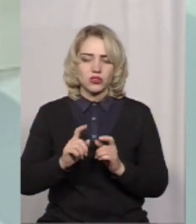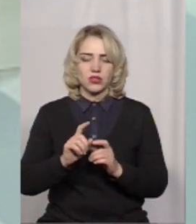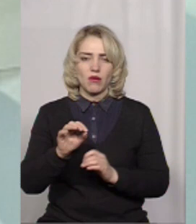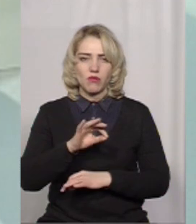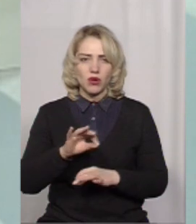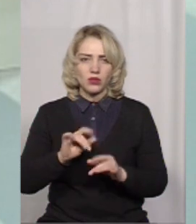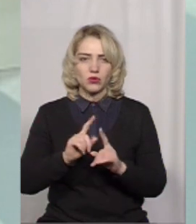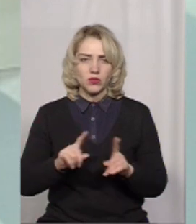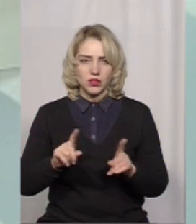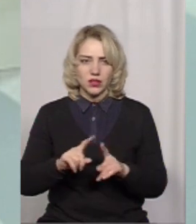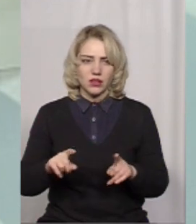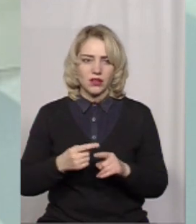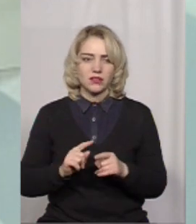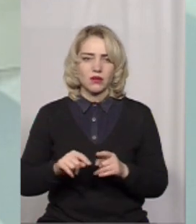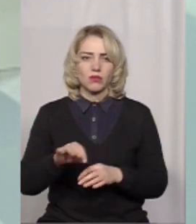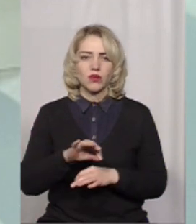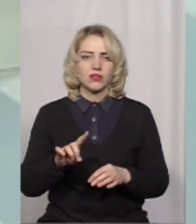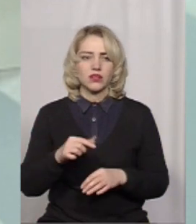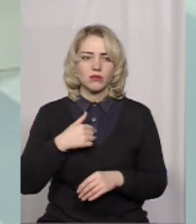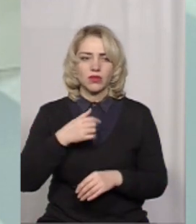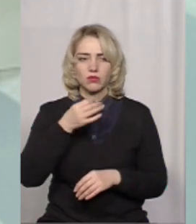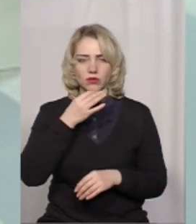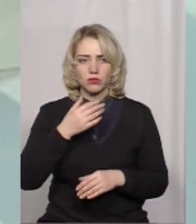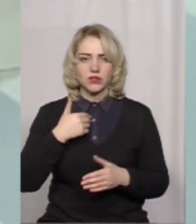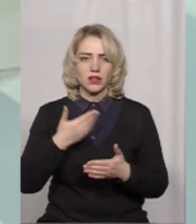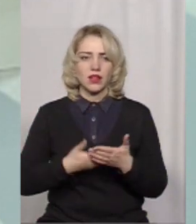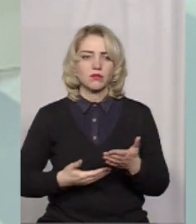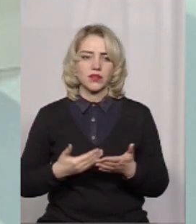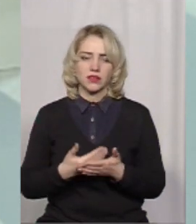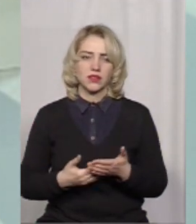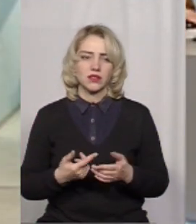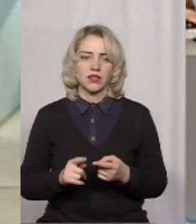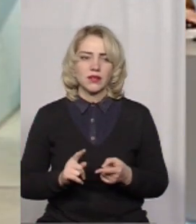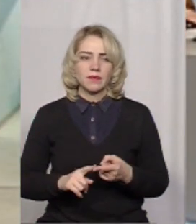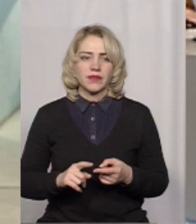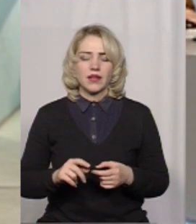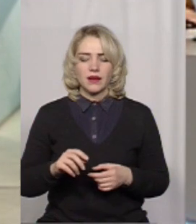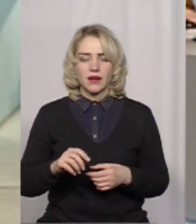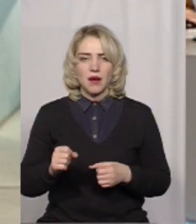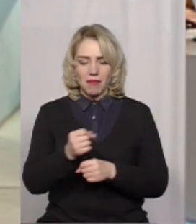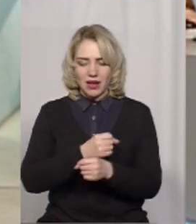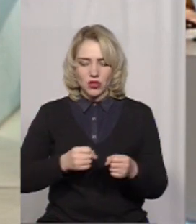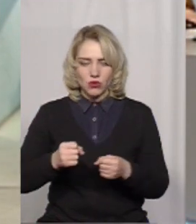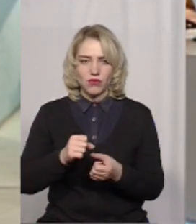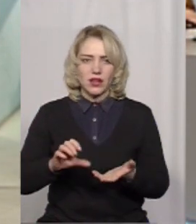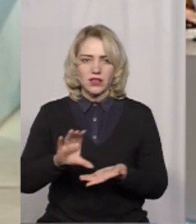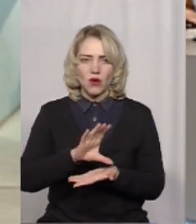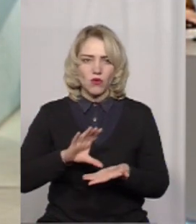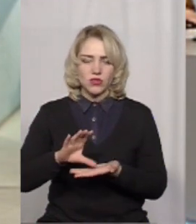ті проєкти, які мені подобаються, наприклад, маринування та консервування овочів для